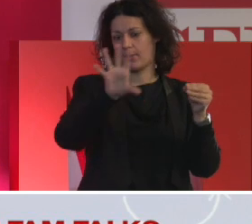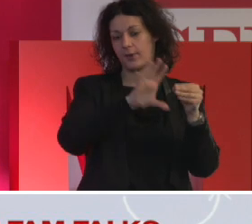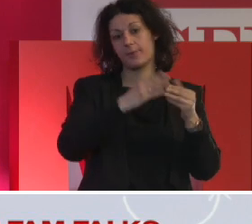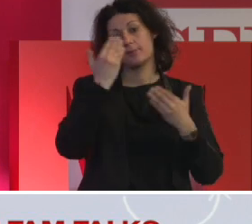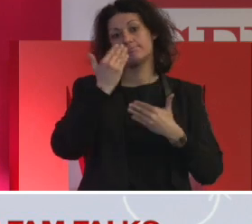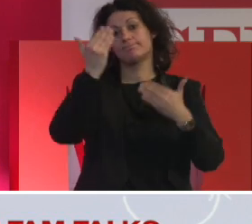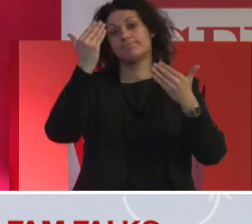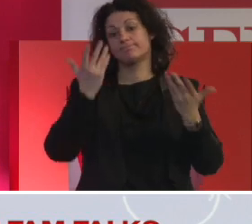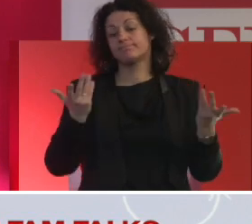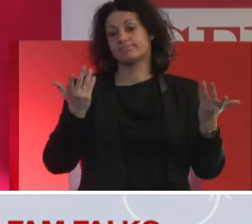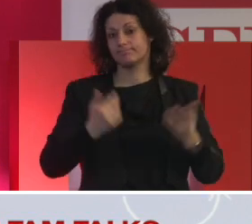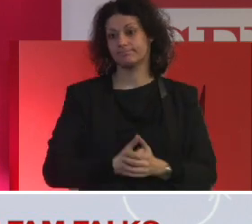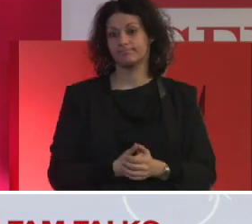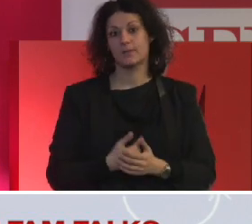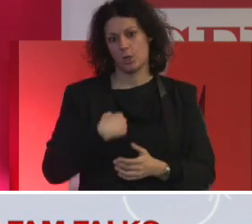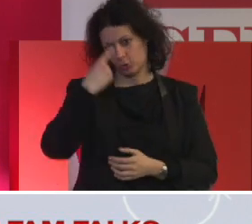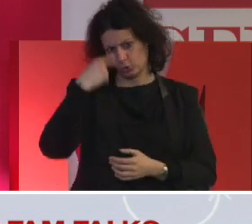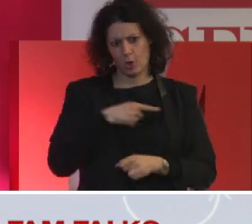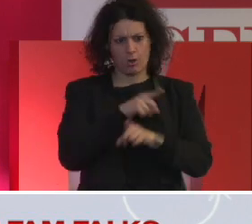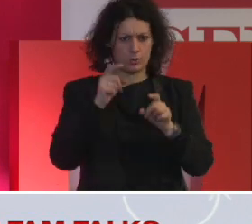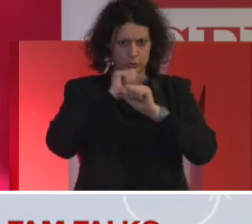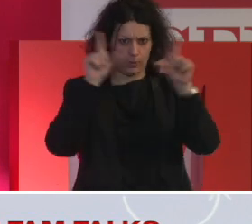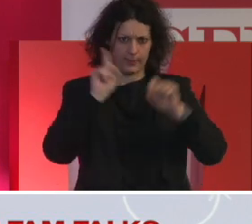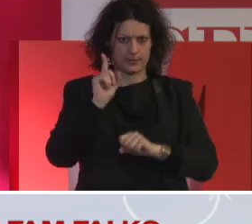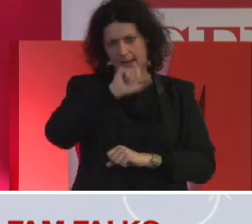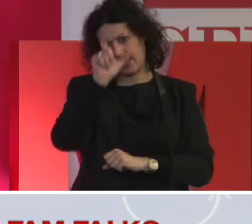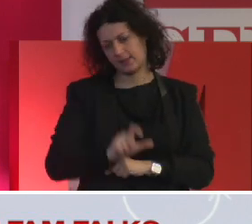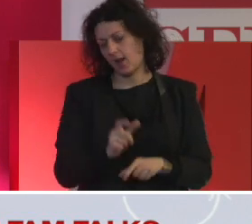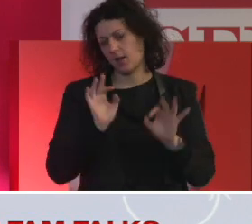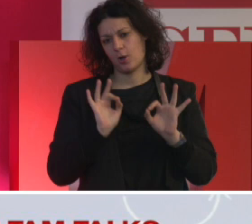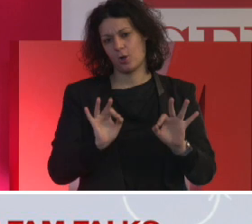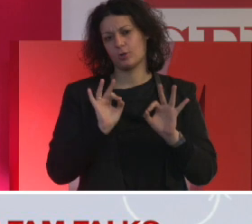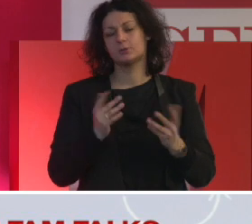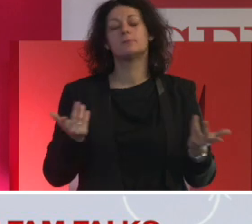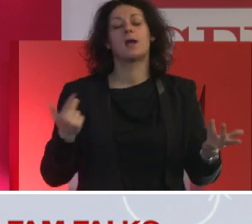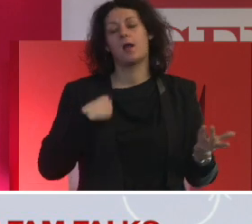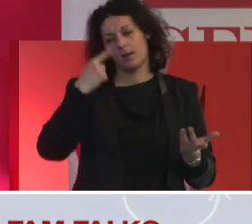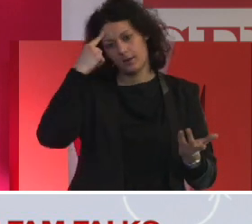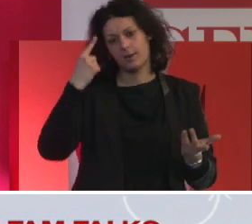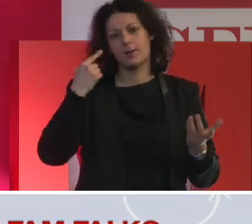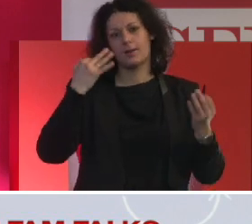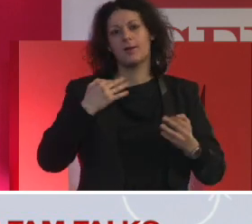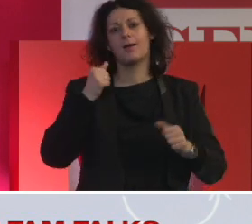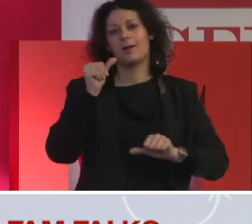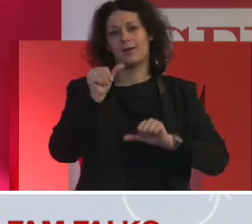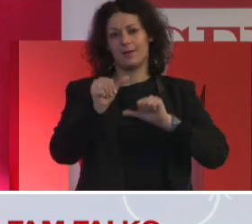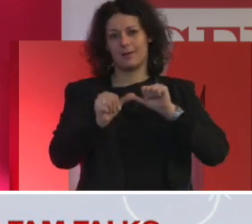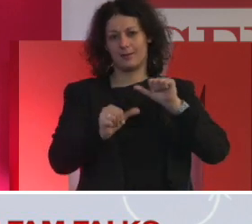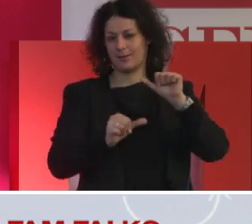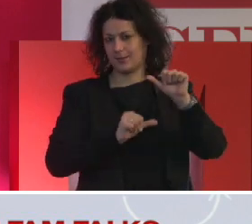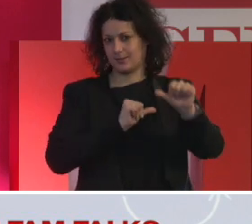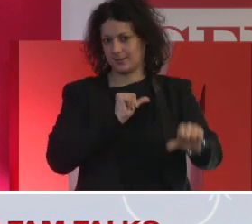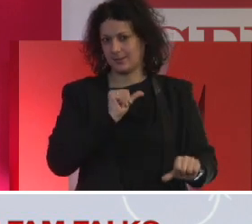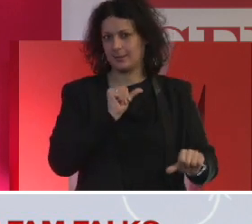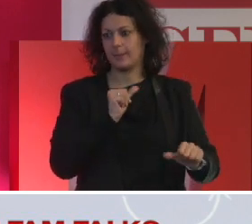invece in queste regioni. Non credo sia una sorpresa, però, ecco, sicuramente andrà a cambiare, io ho la fortuna di guardare questi tipi di dati,